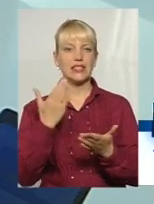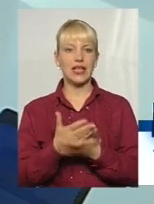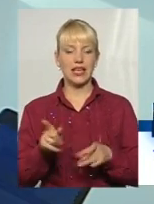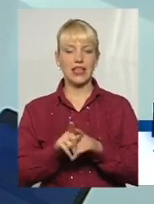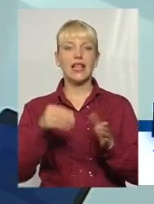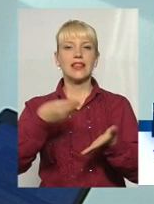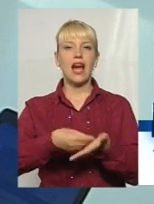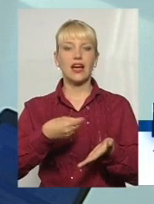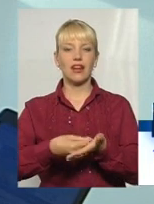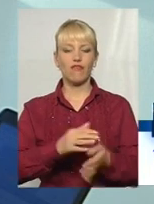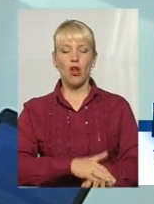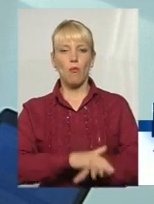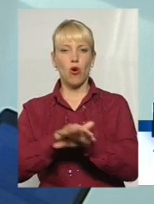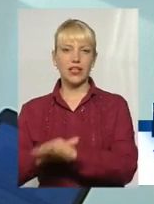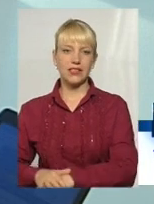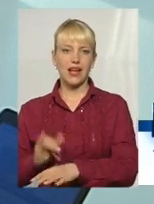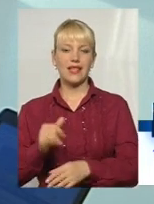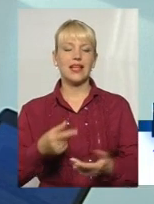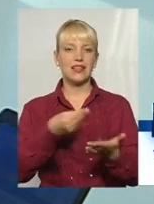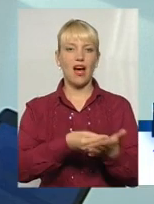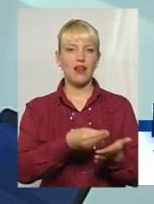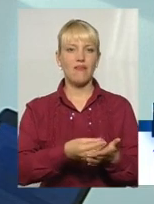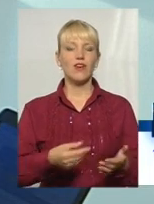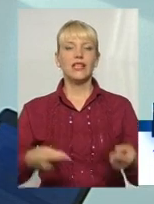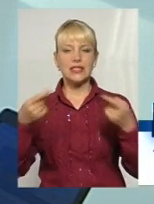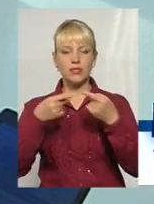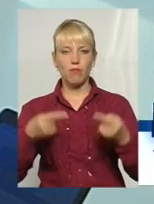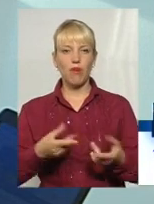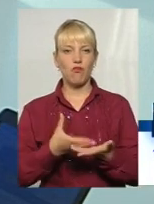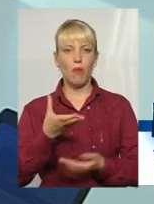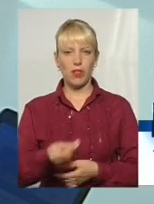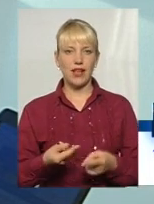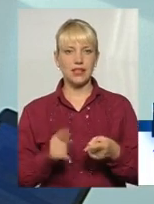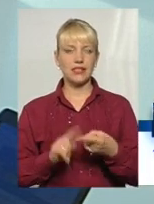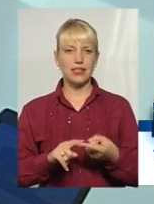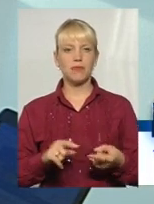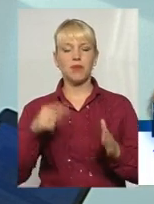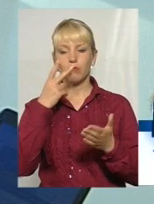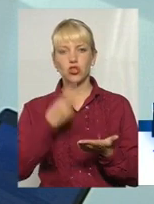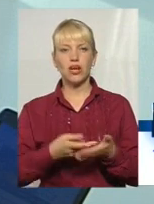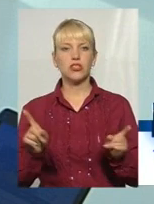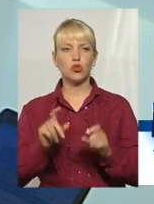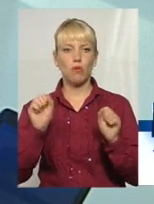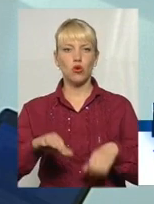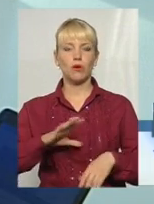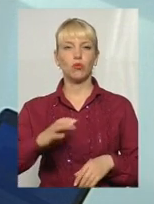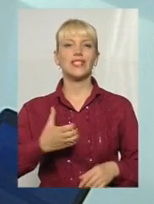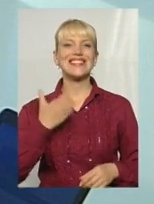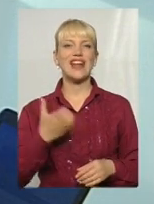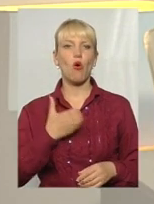як тариф покриття і тариф співоплати. При цьому при тарифі співоплати передбачається, що може бути страхова